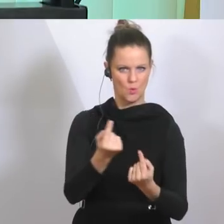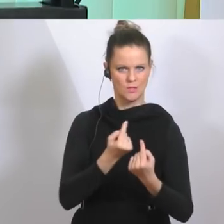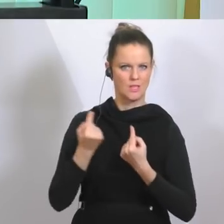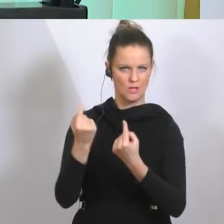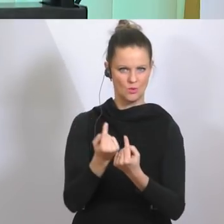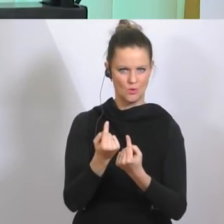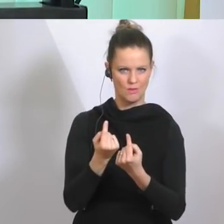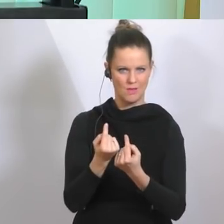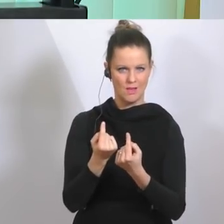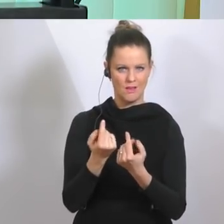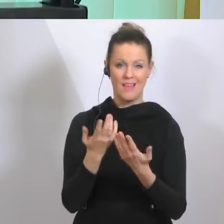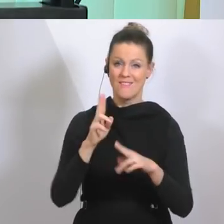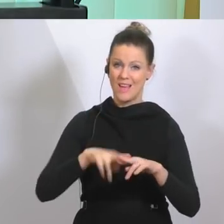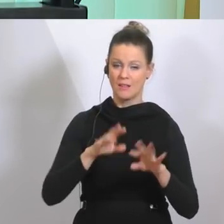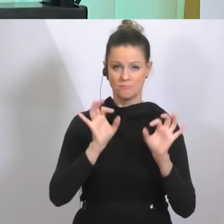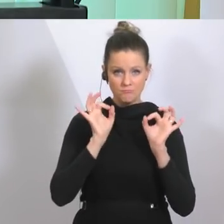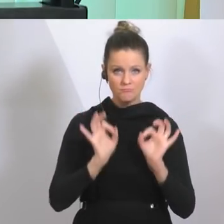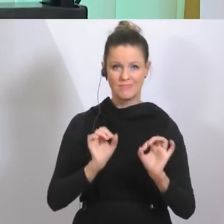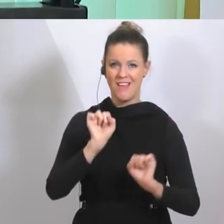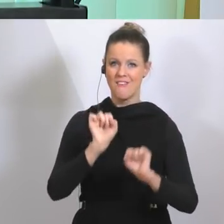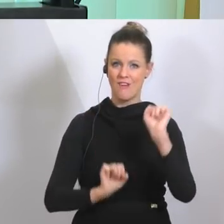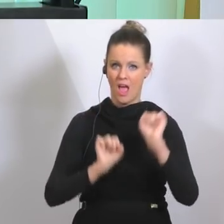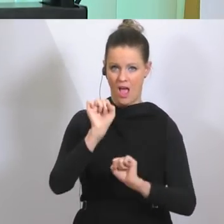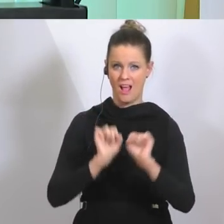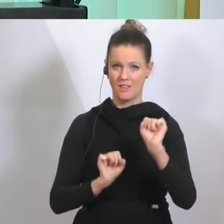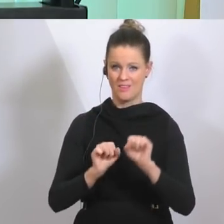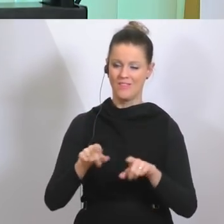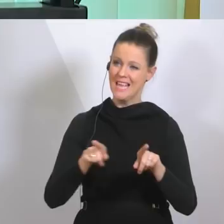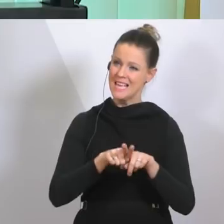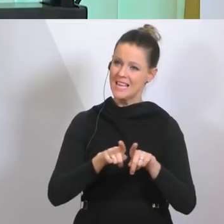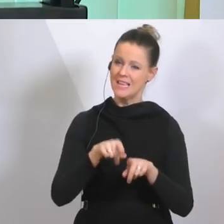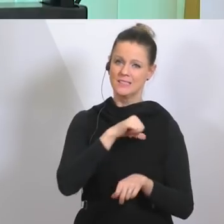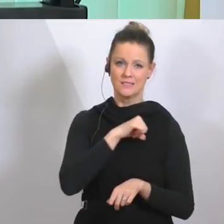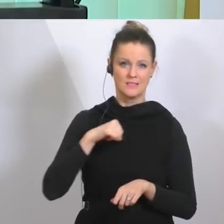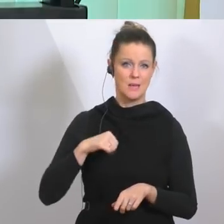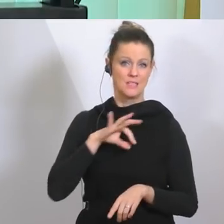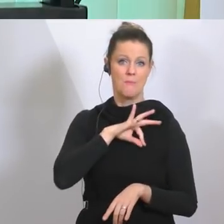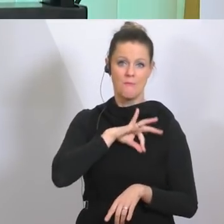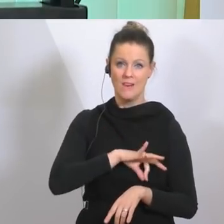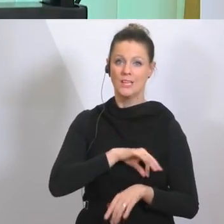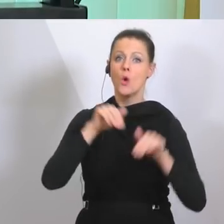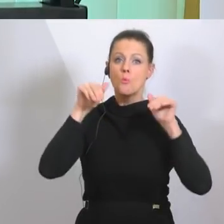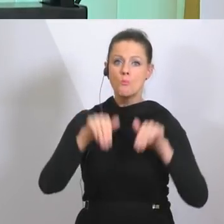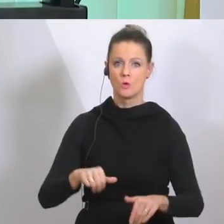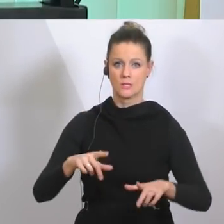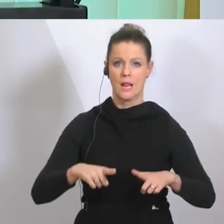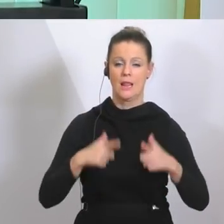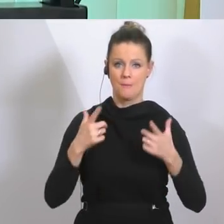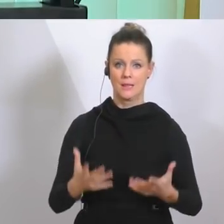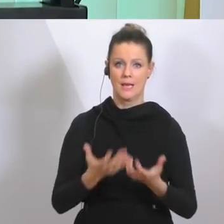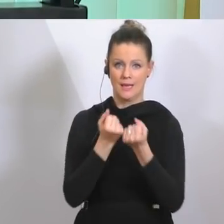Leben retten kann und es eigentlich selbst Verpflichtung ist, ja Leben retten muss. Daher